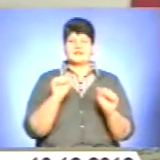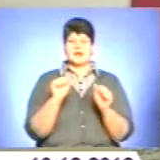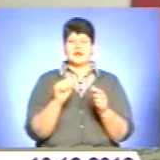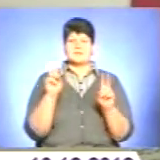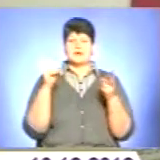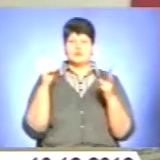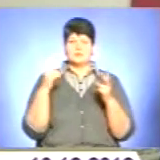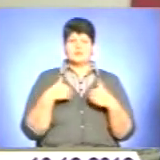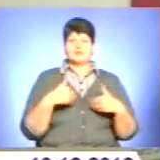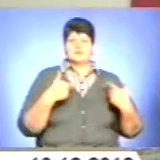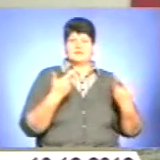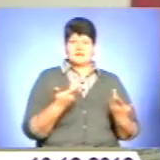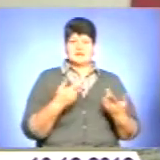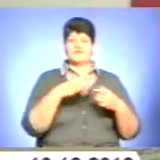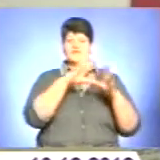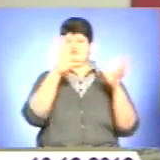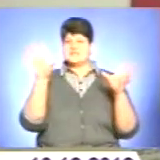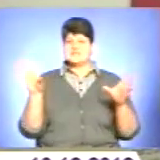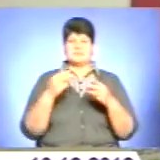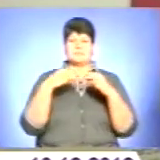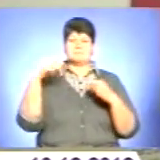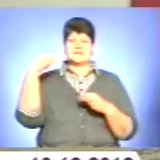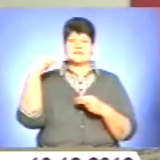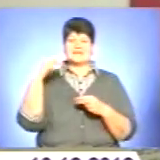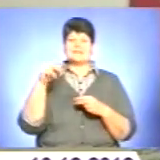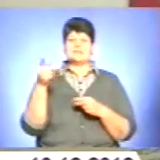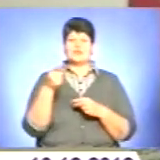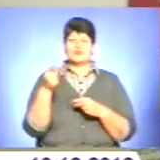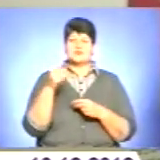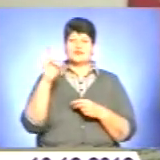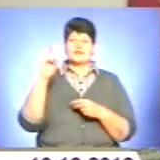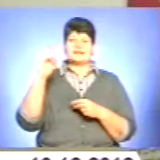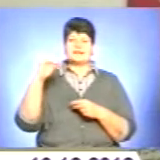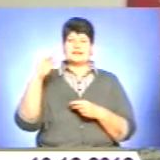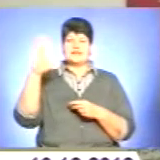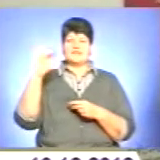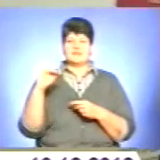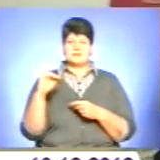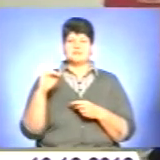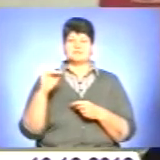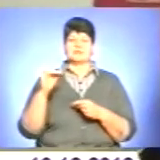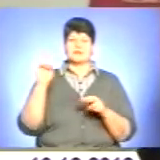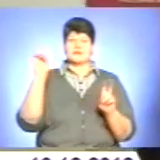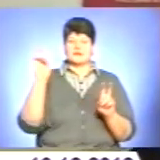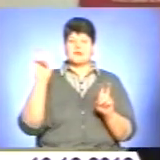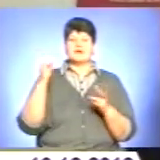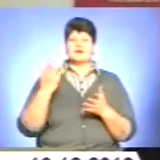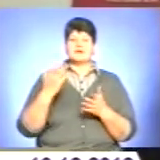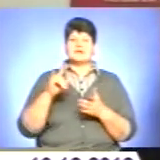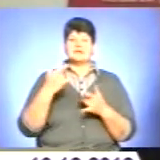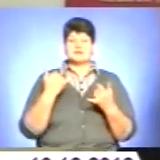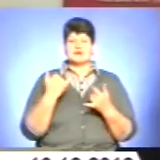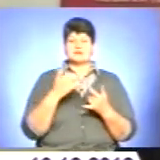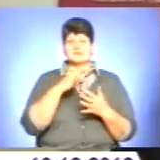спеціальний стенд присвятили всім президентам Тернопільської Ниви, починаючи від Володимира Григоровича Аксьонова, який вже зараз, на жаль,